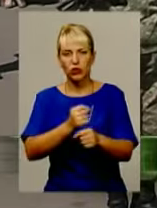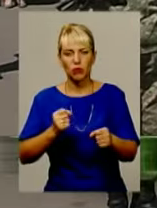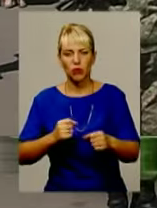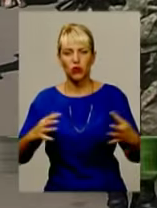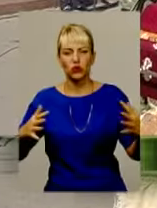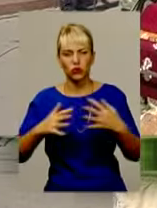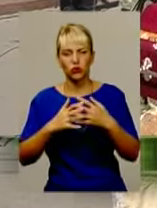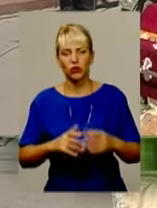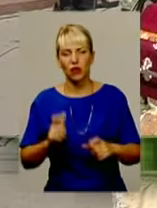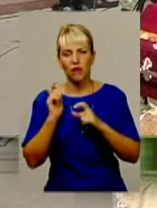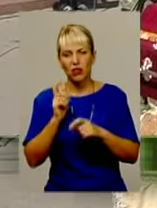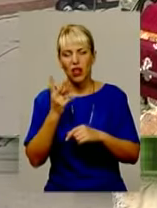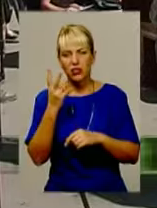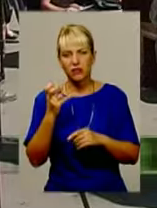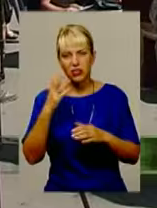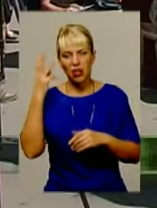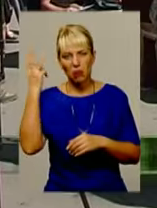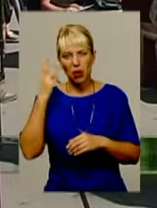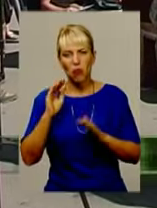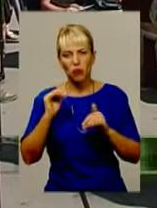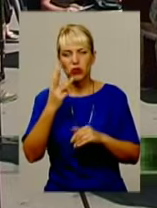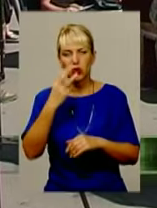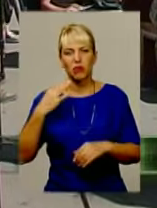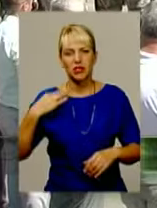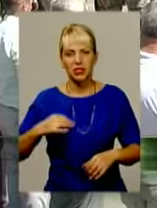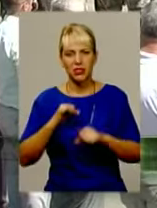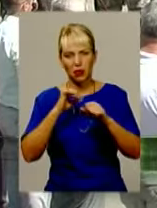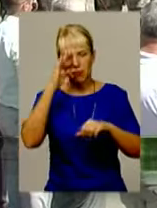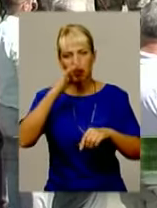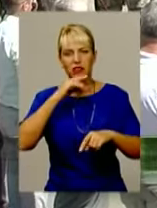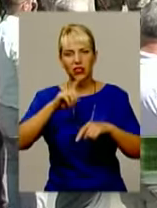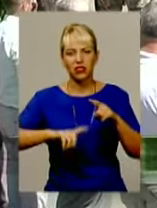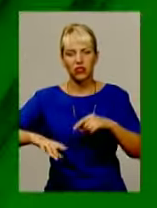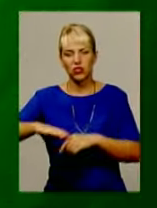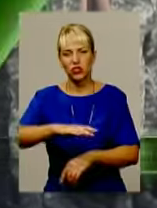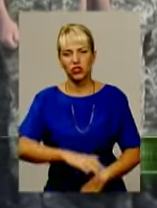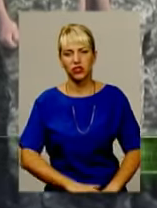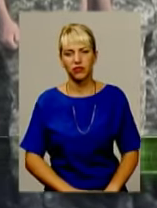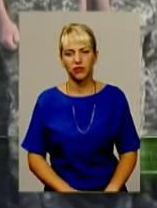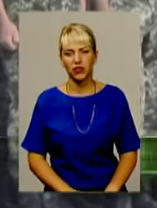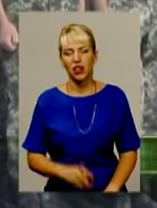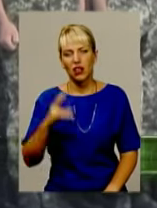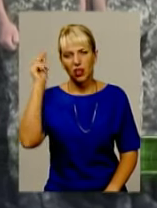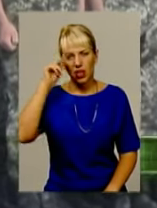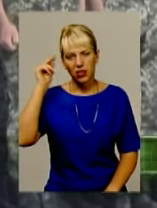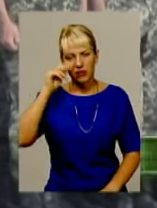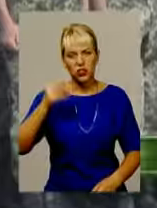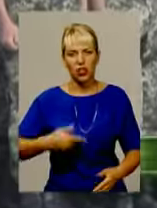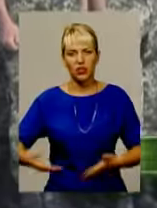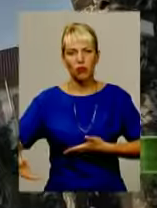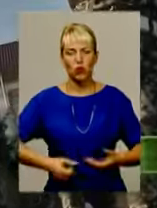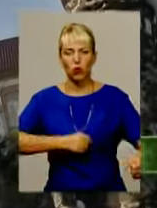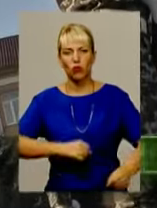Вантаж 200. Хмельниччина попрощається із трьома синами захисниками батьківщини і батьківщини. На навчання кроком руш.